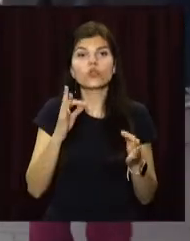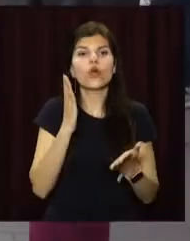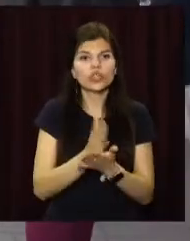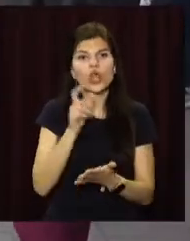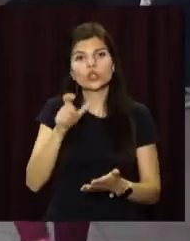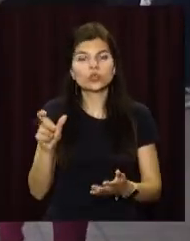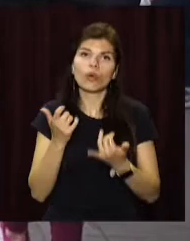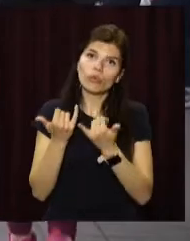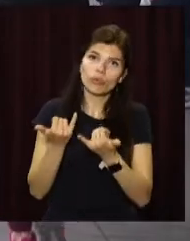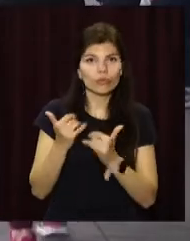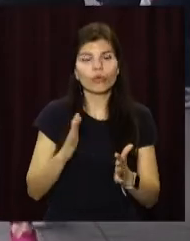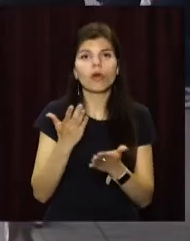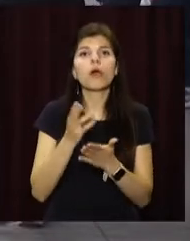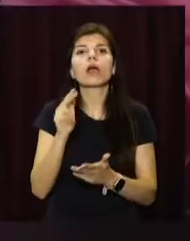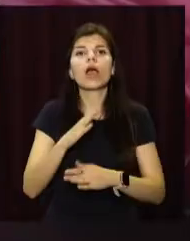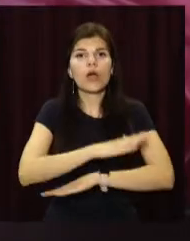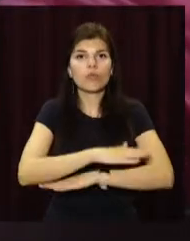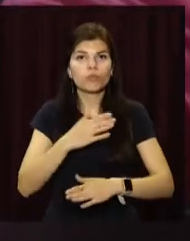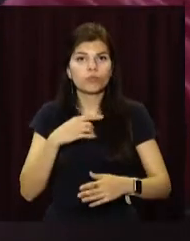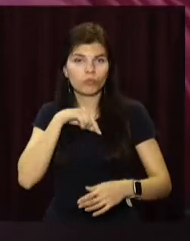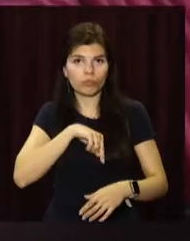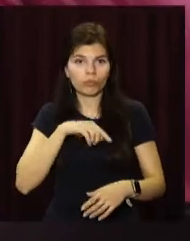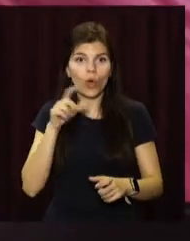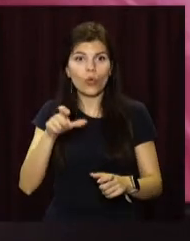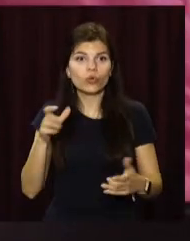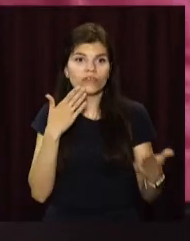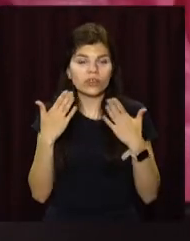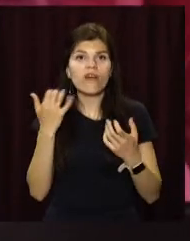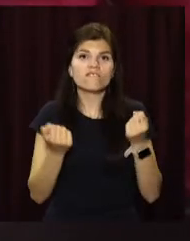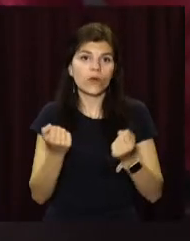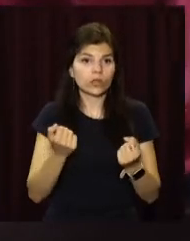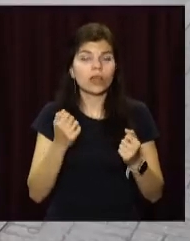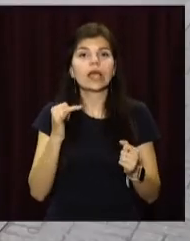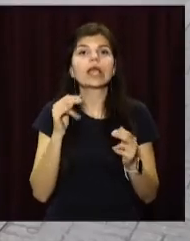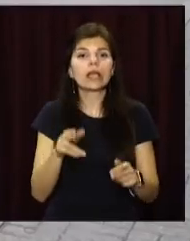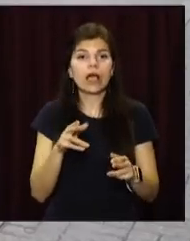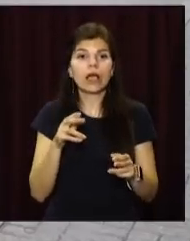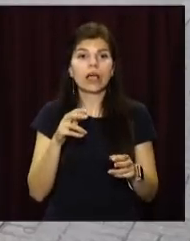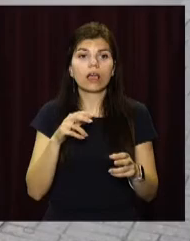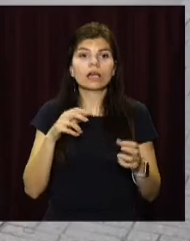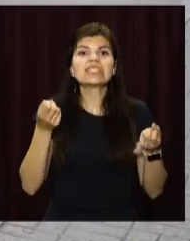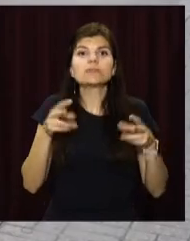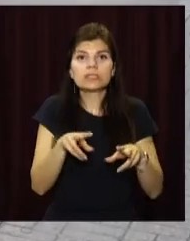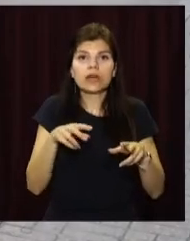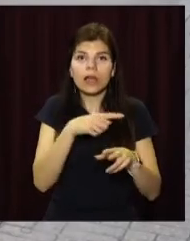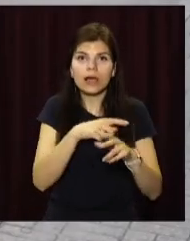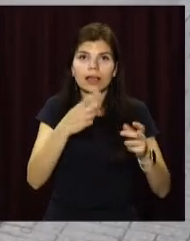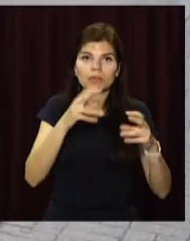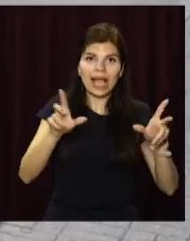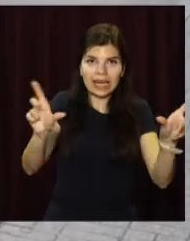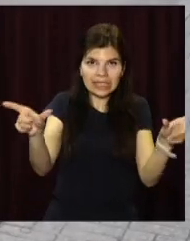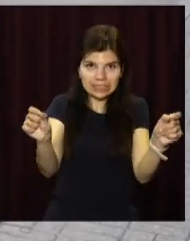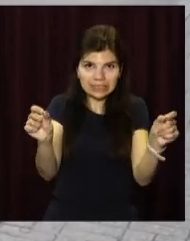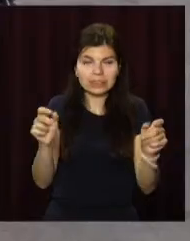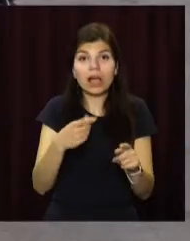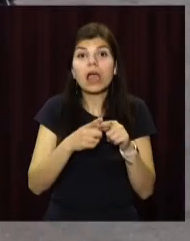чинник. Наприклад, як себе поводять з людьми із інвалідністю водії та як управляються за спеціальним устаткуванням. Щоб